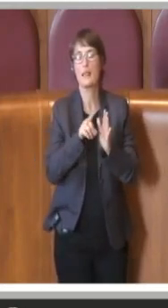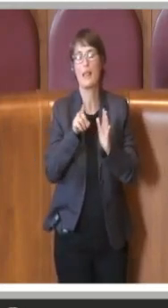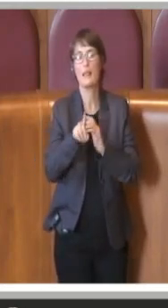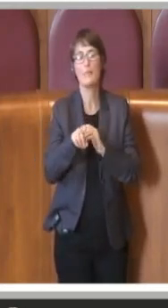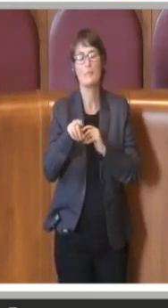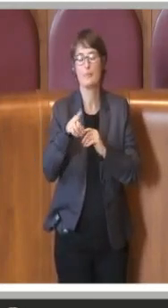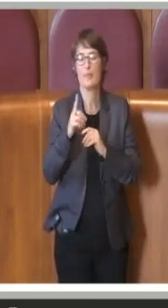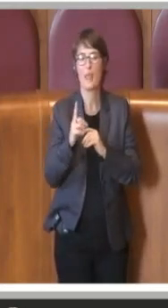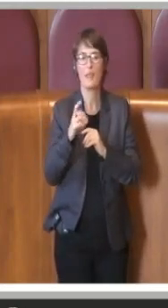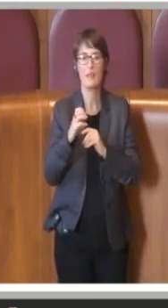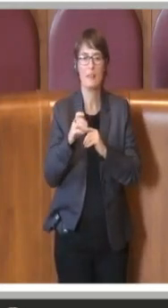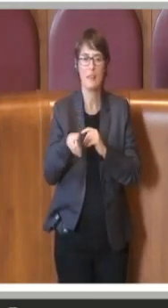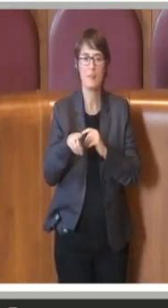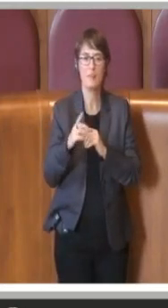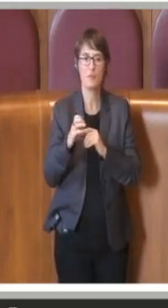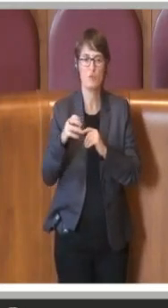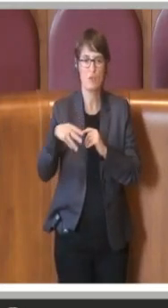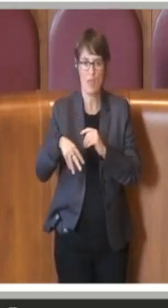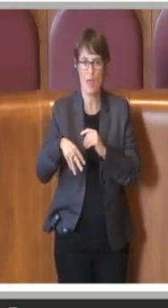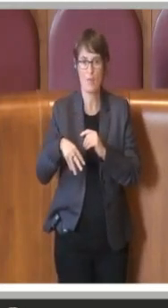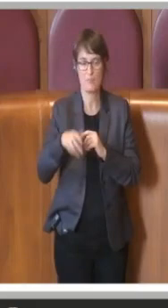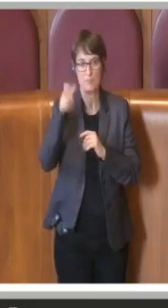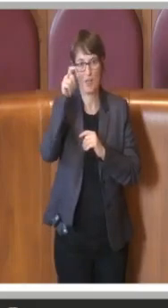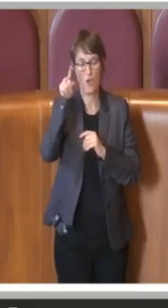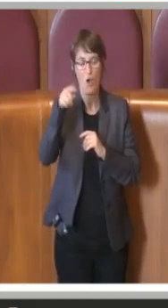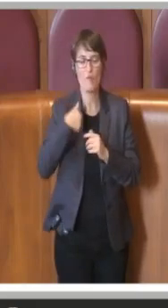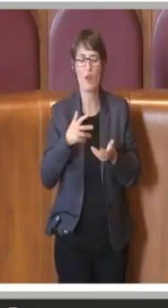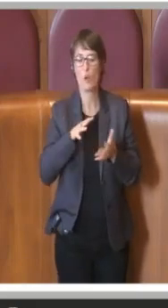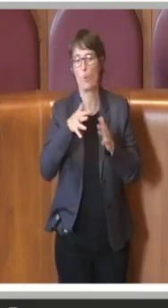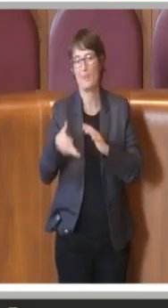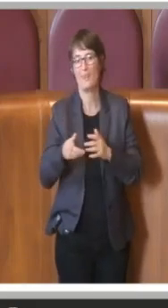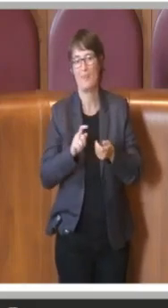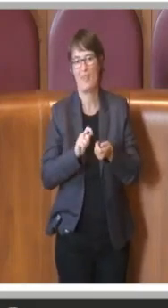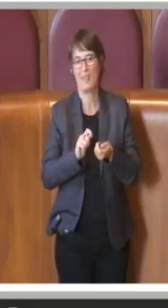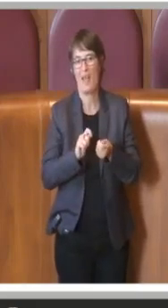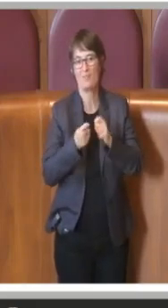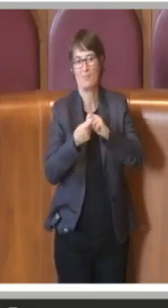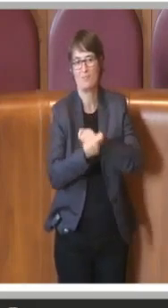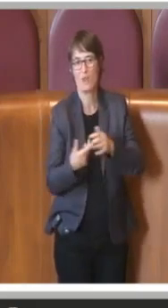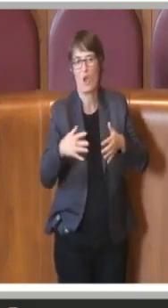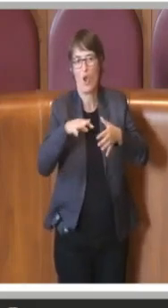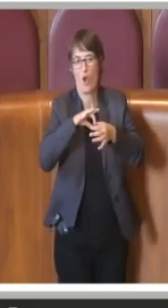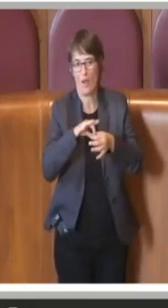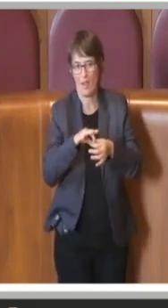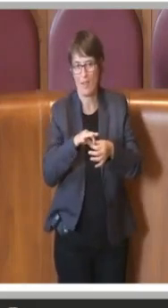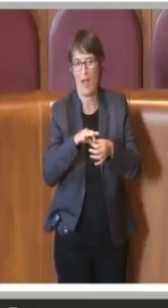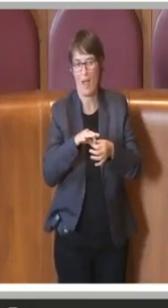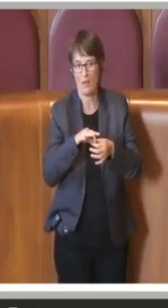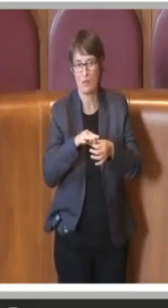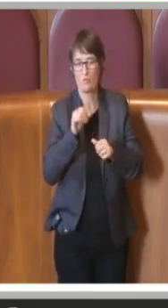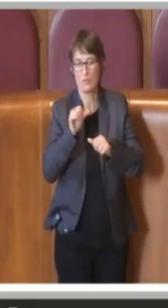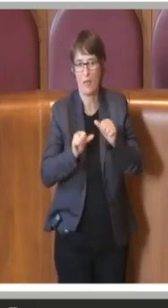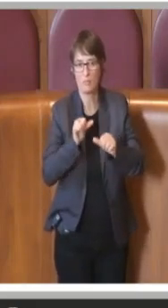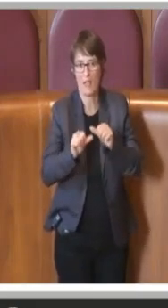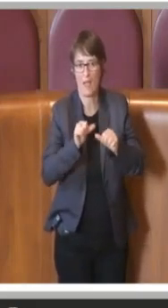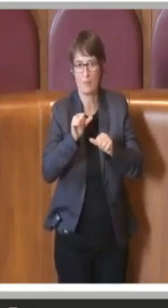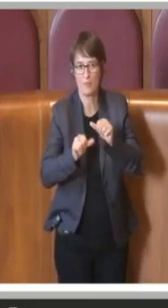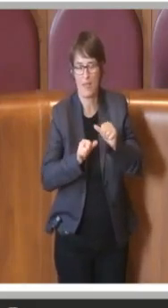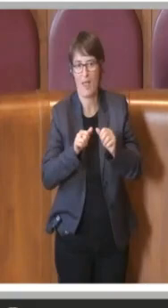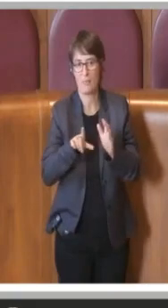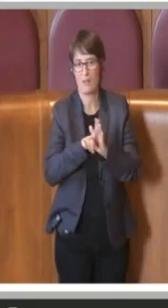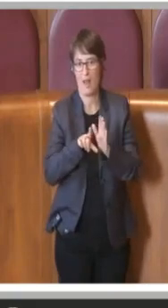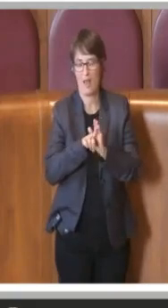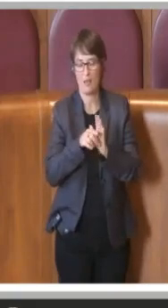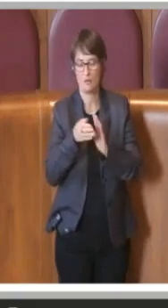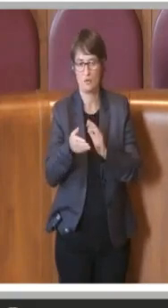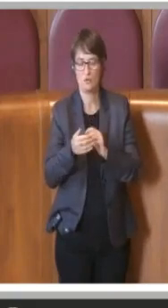adeguamenti che riguardano il succesi dei provvedimenti nazionali.